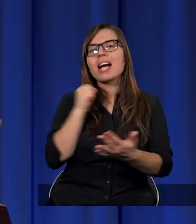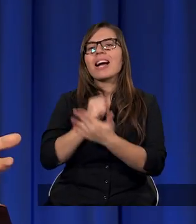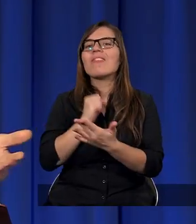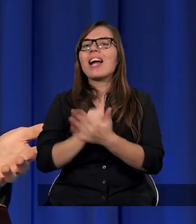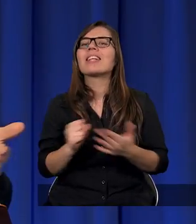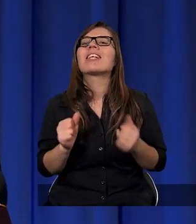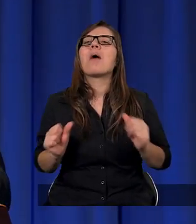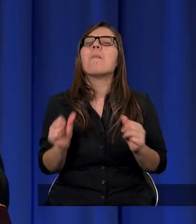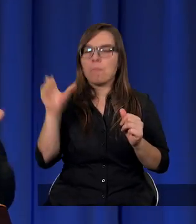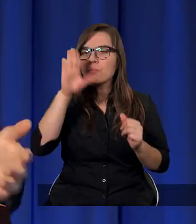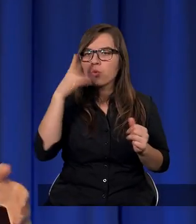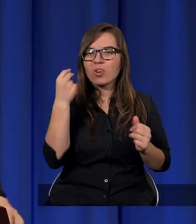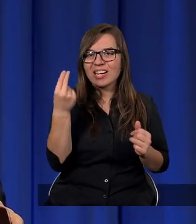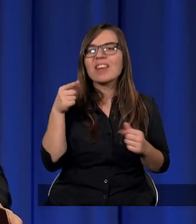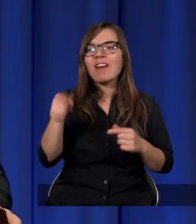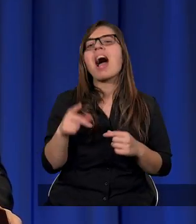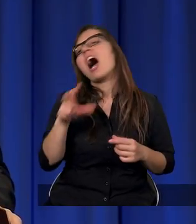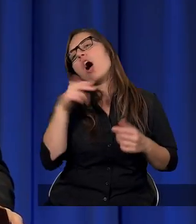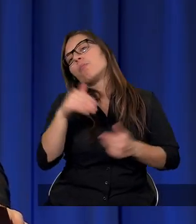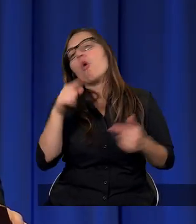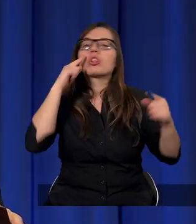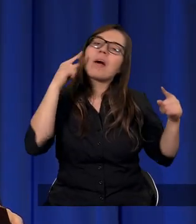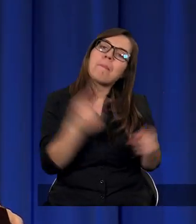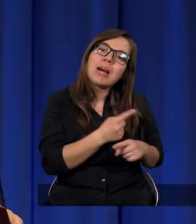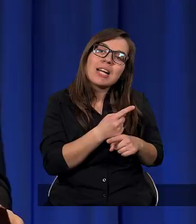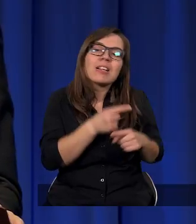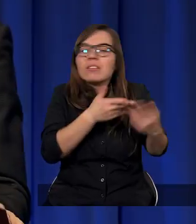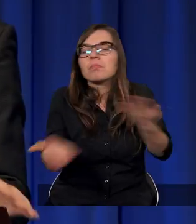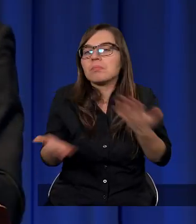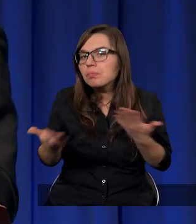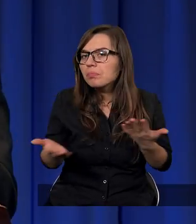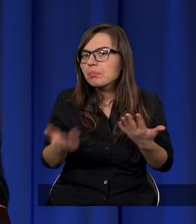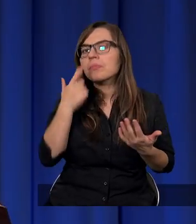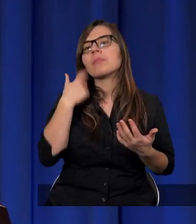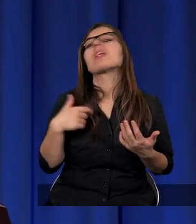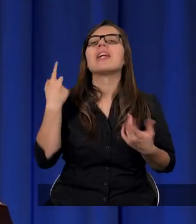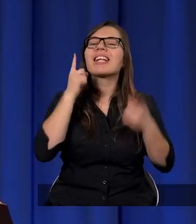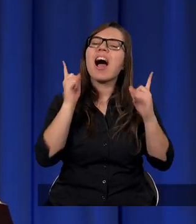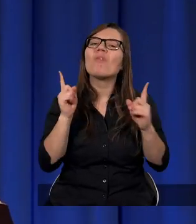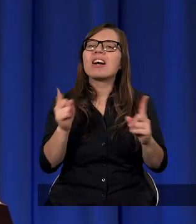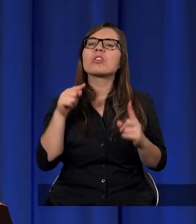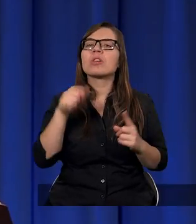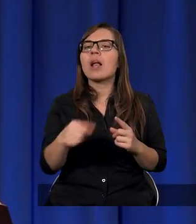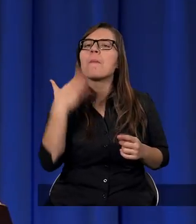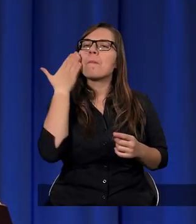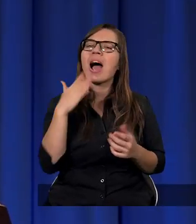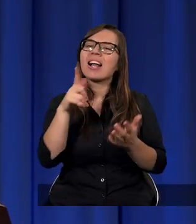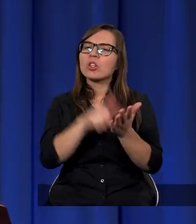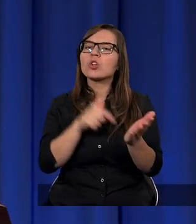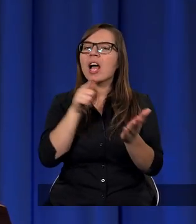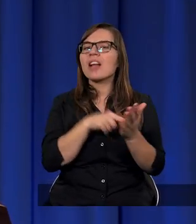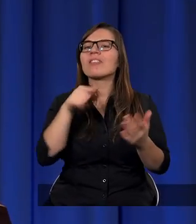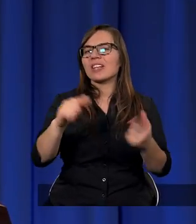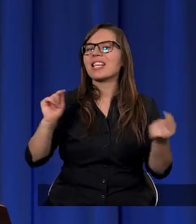pionierzy mylili się co do tego? Tylko z tego, co zauważyłem, to bardzo często w takich